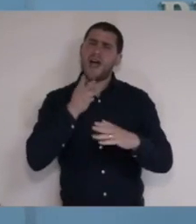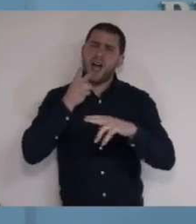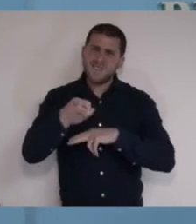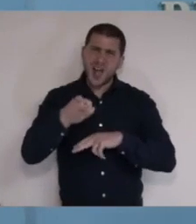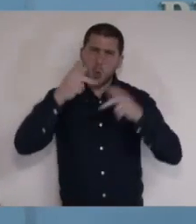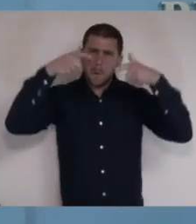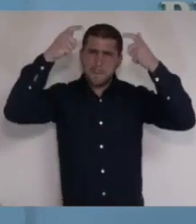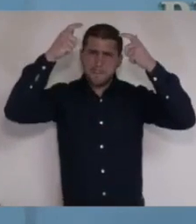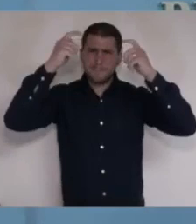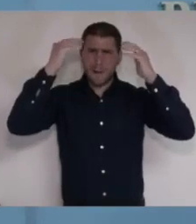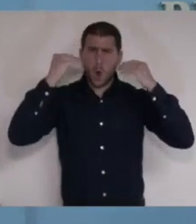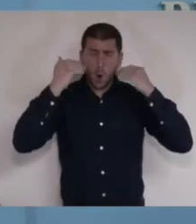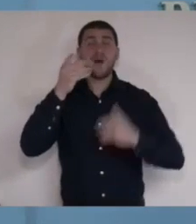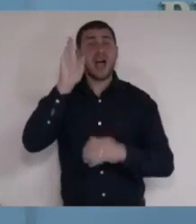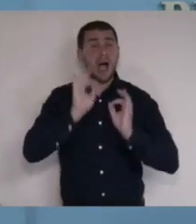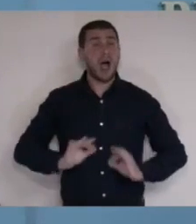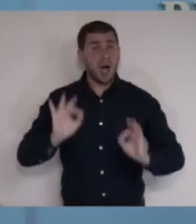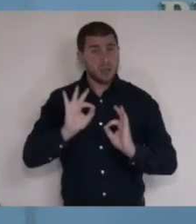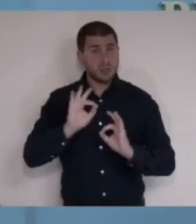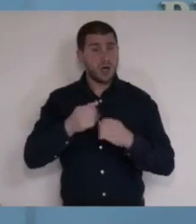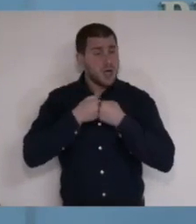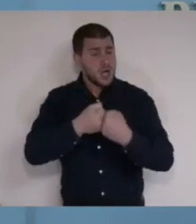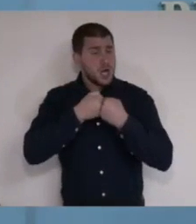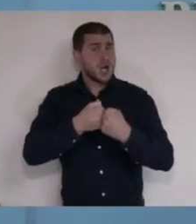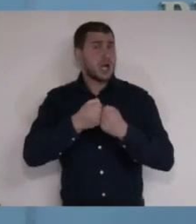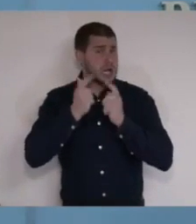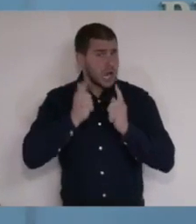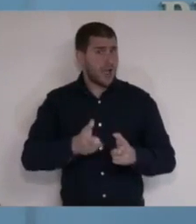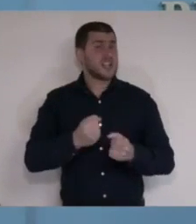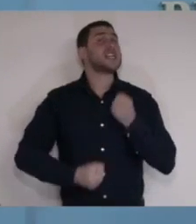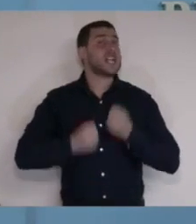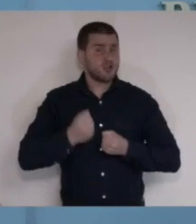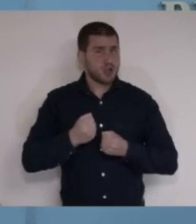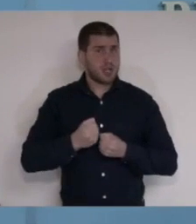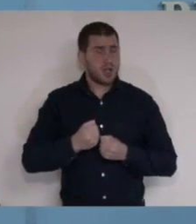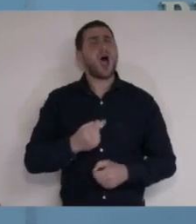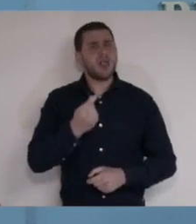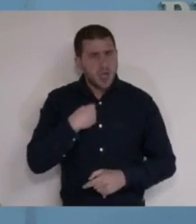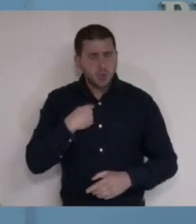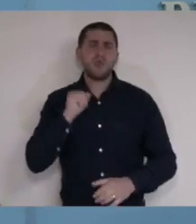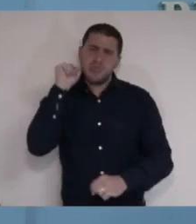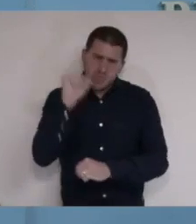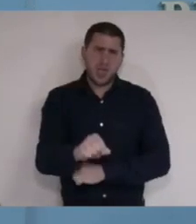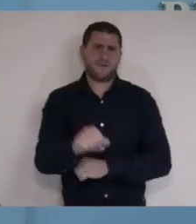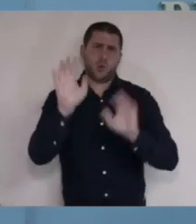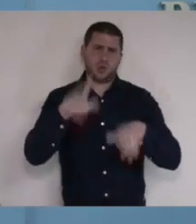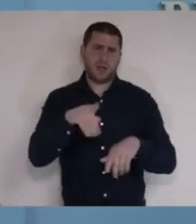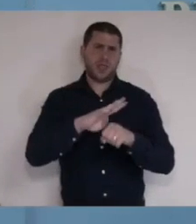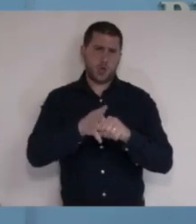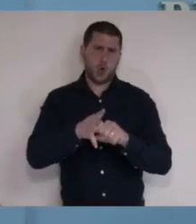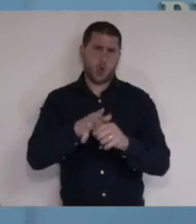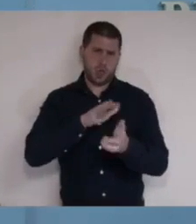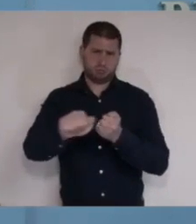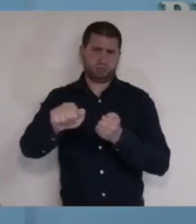את פרעו, ולאמרות שהקרב יהיה קשה ועיקש, נעבור גם את